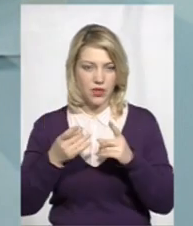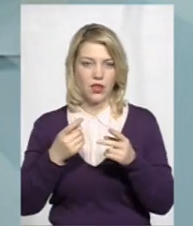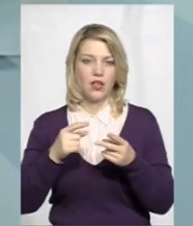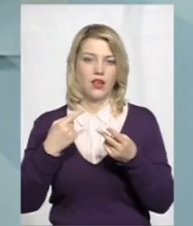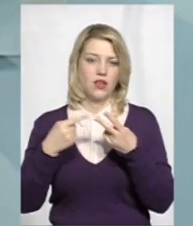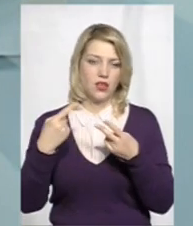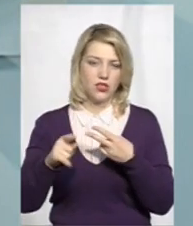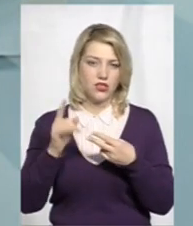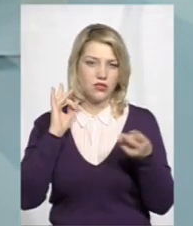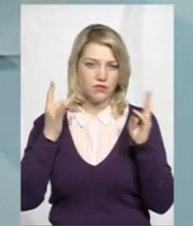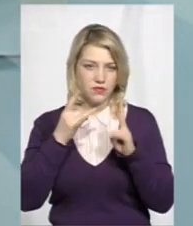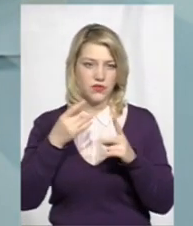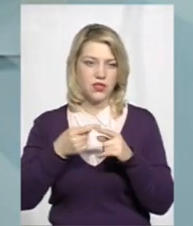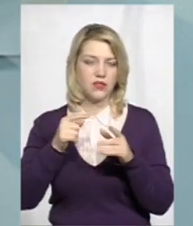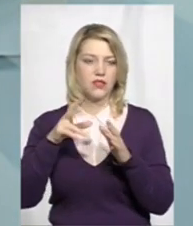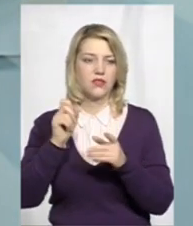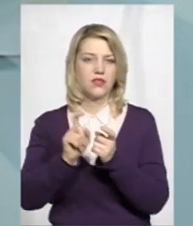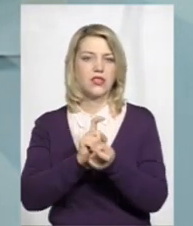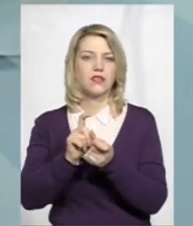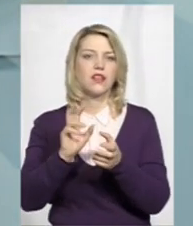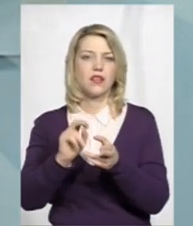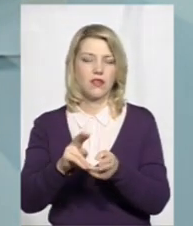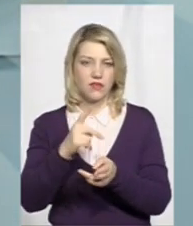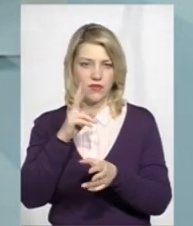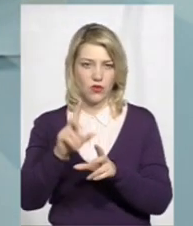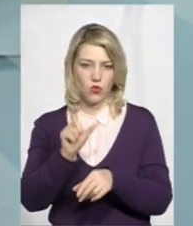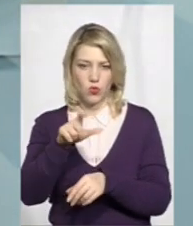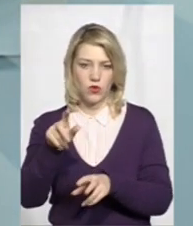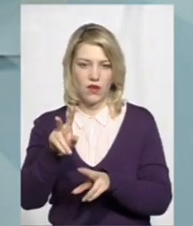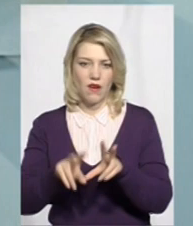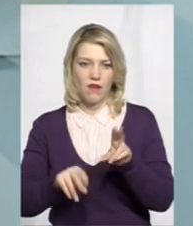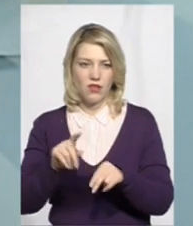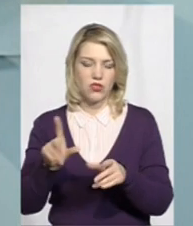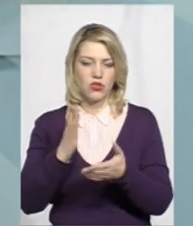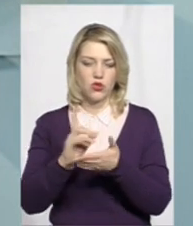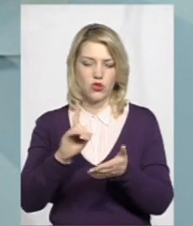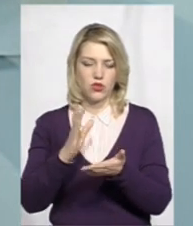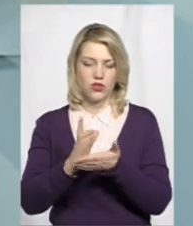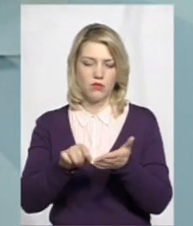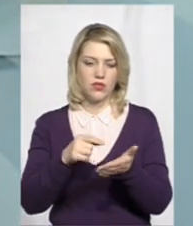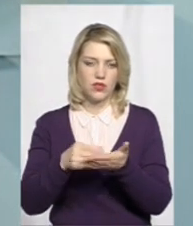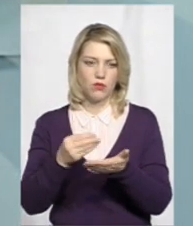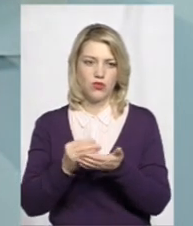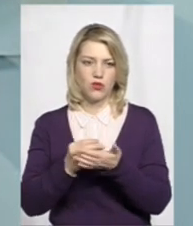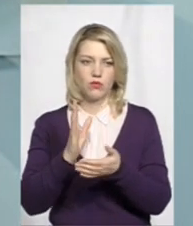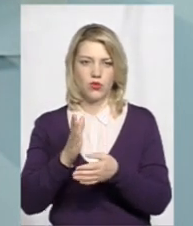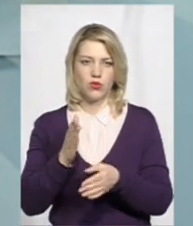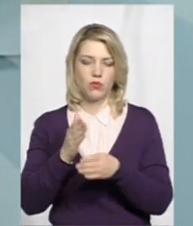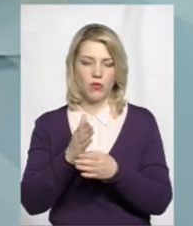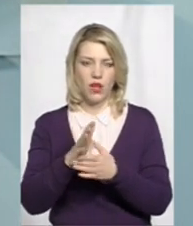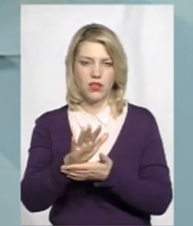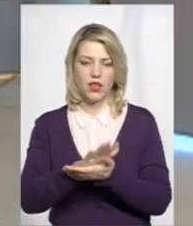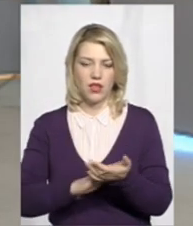вважали, знаєте, люди і надалі вважають, що є міський бюджет, який їм буде допомагати надалі утримувати